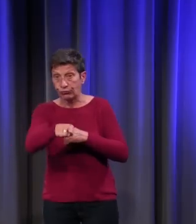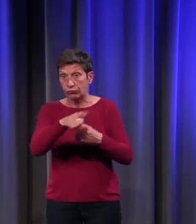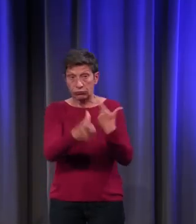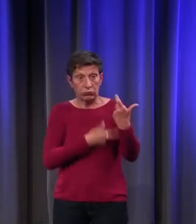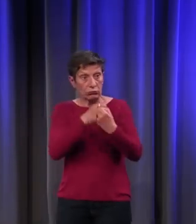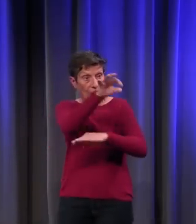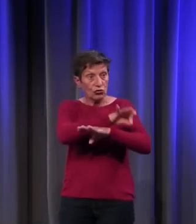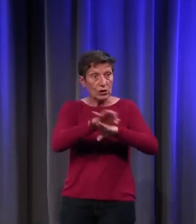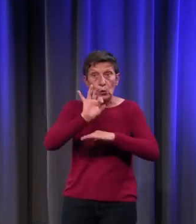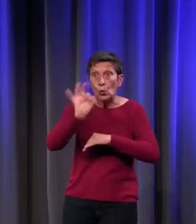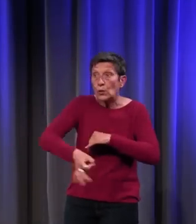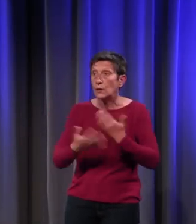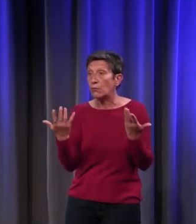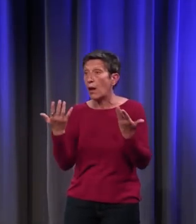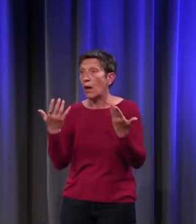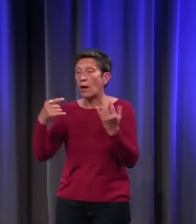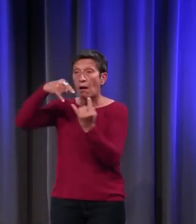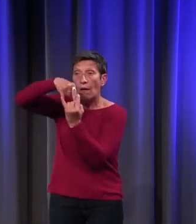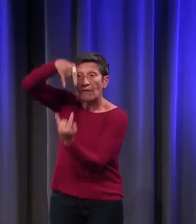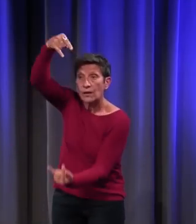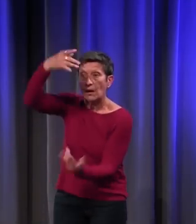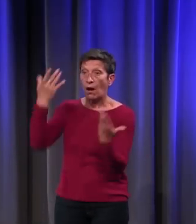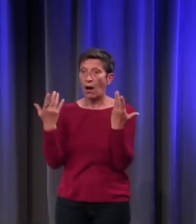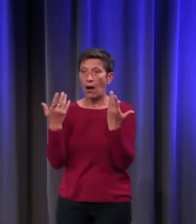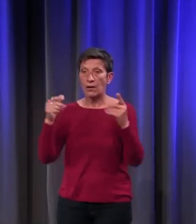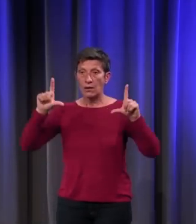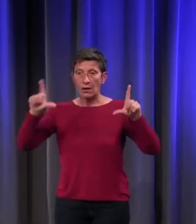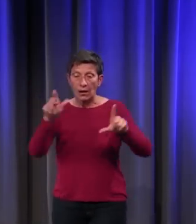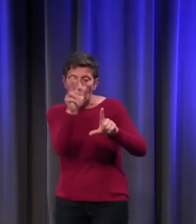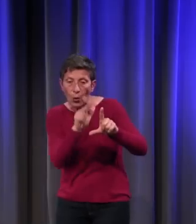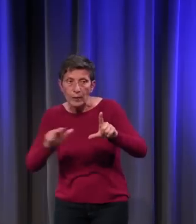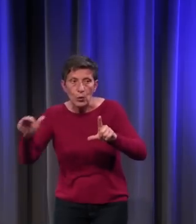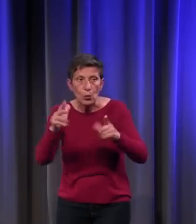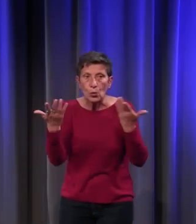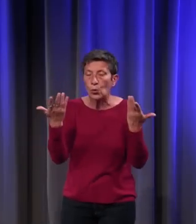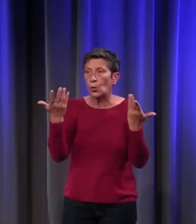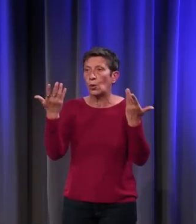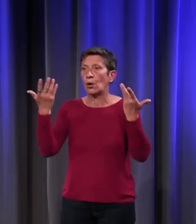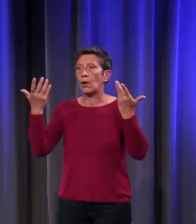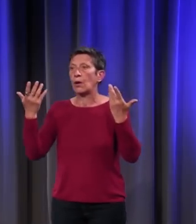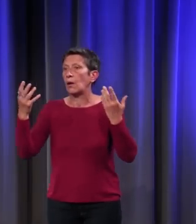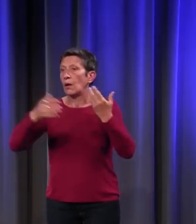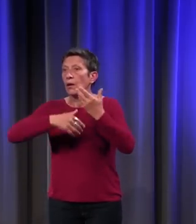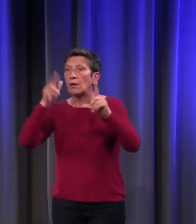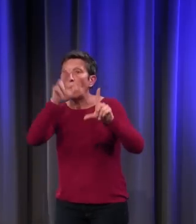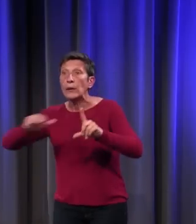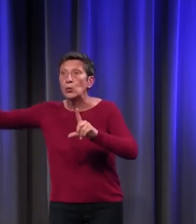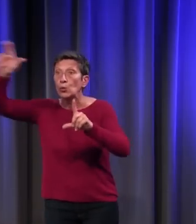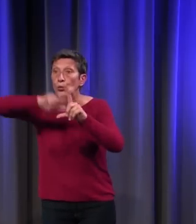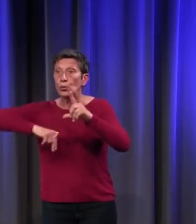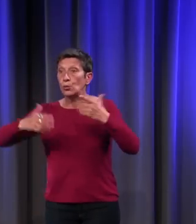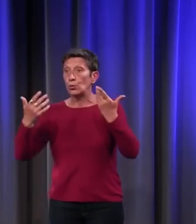pour le vitrail, pour l'enluminure, pour la peinture murale, pour l'orfèvrerie. Les